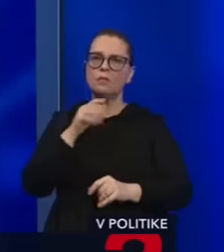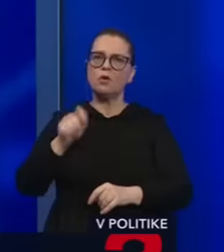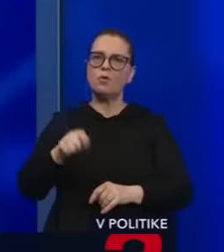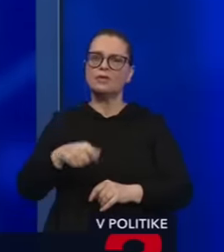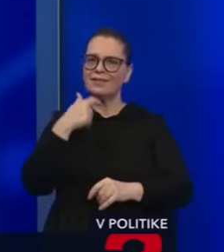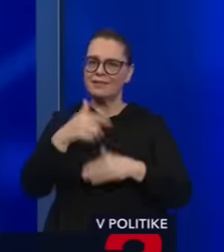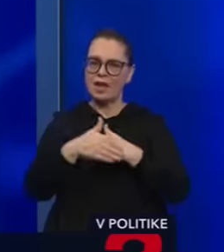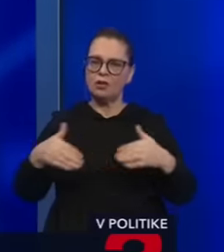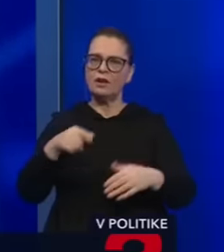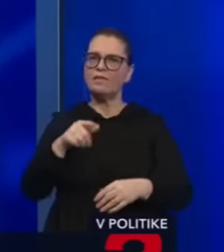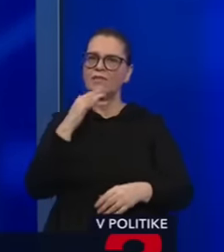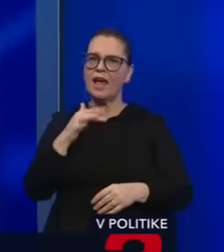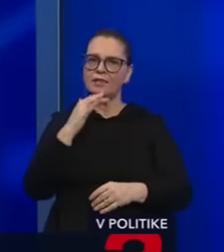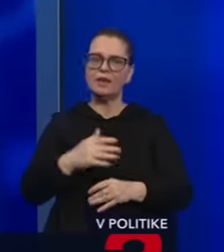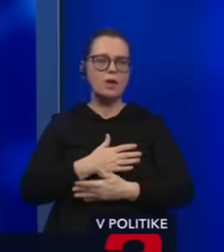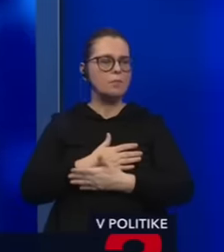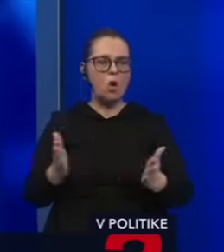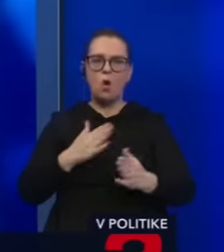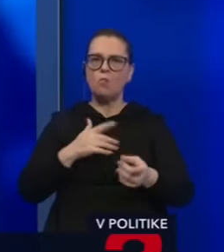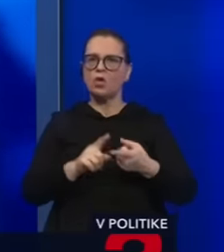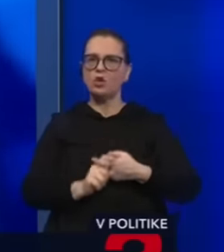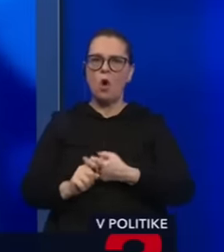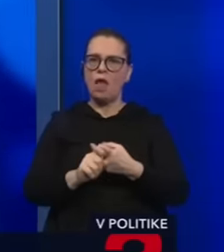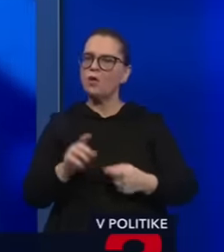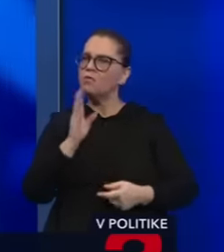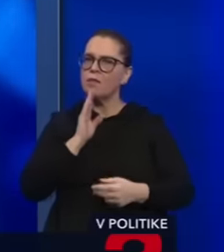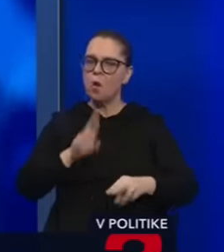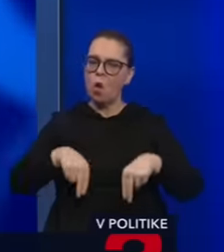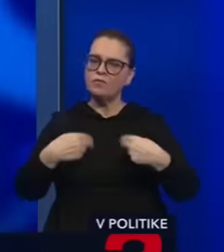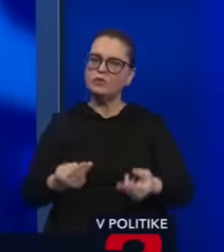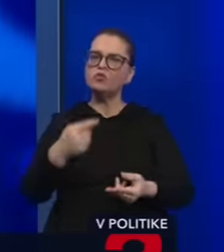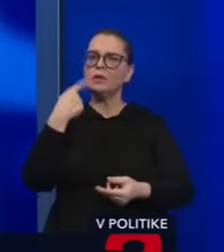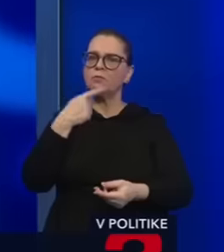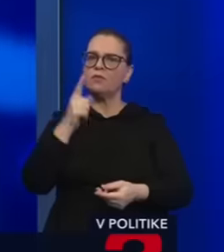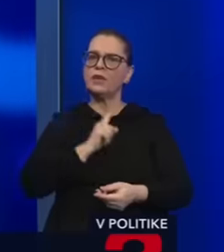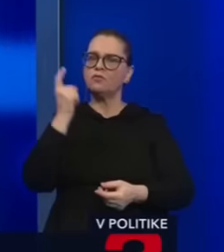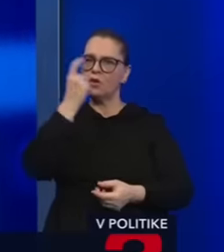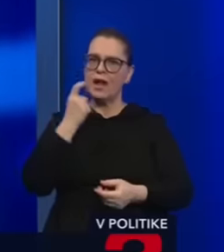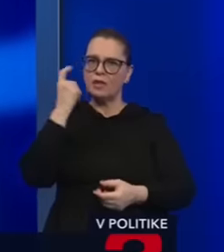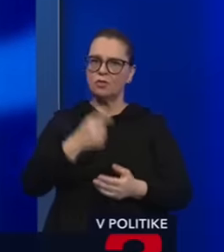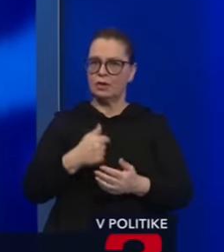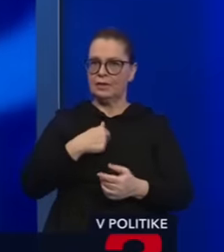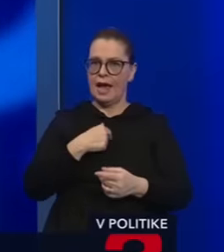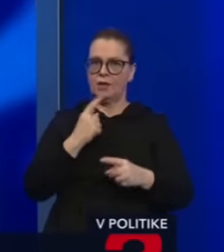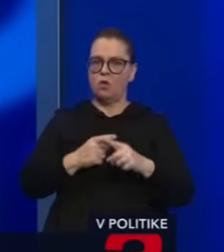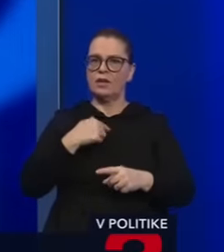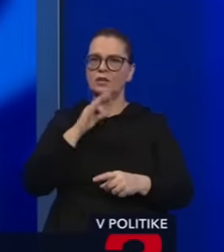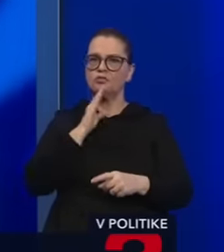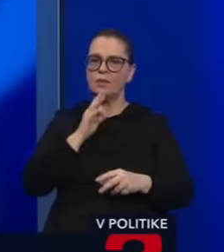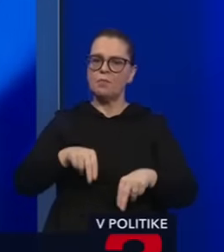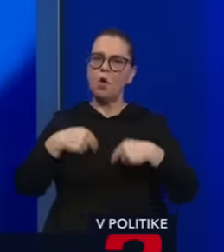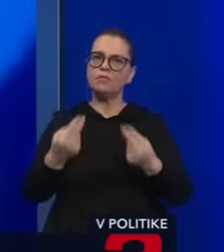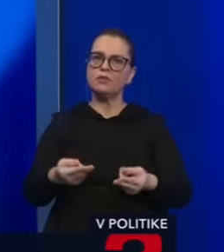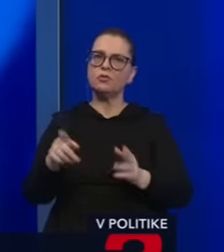Národnej rady vôbec vyjadriť. Lebo mnoho mojich kolegov, poslancov ani nemohlo vystúpiť a povedať svoj názor. Ja konkrétne som napríklad nemohol vystúpiť pri